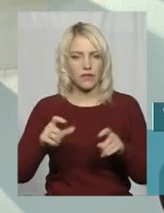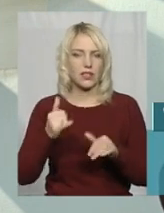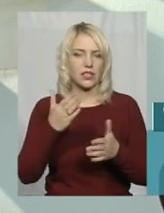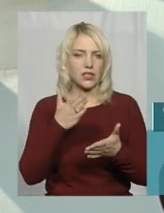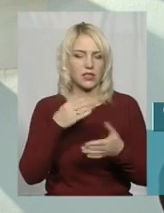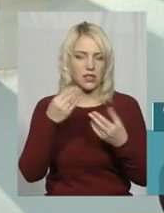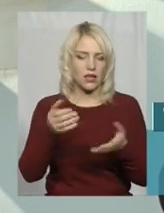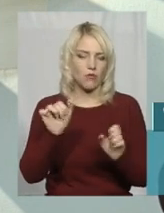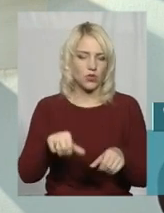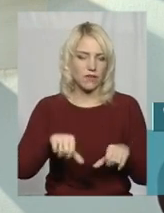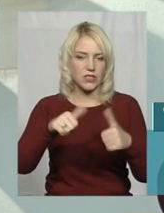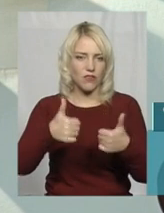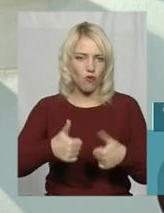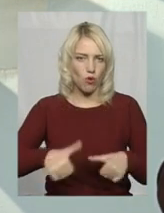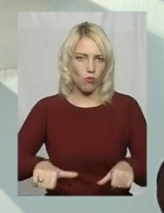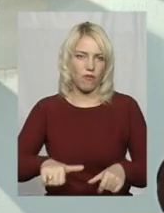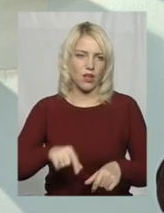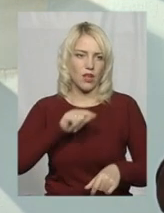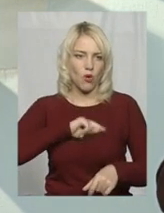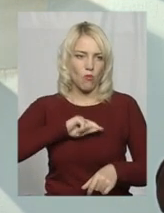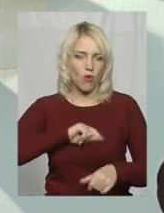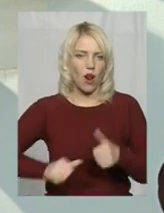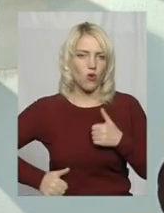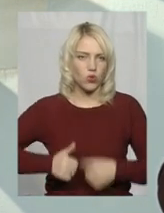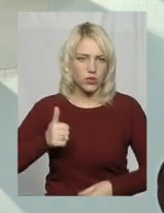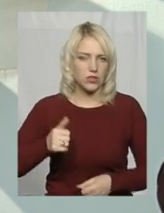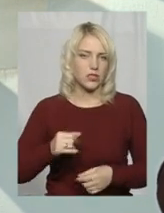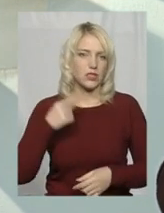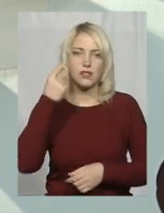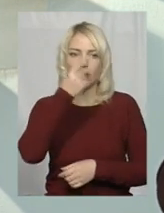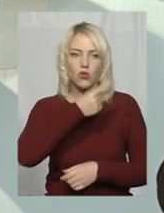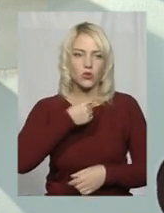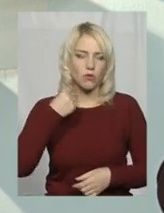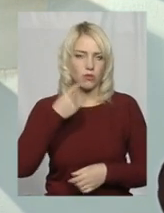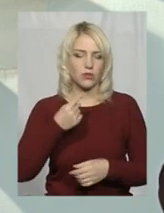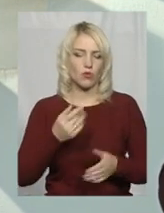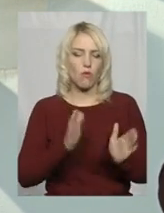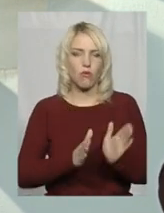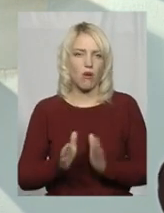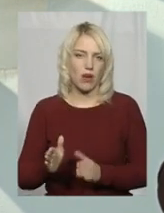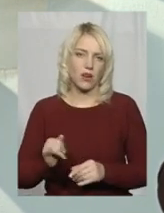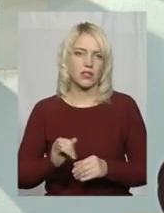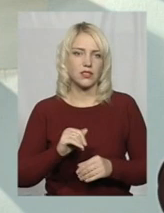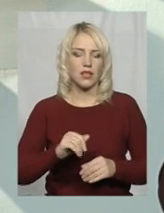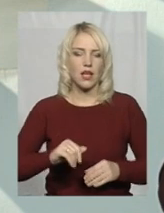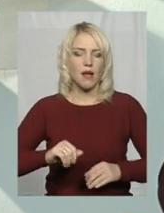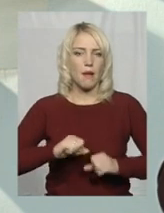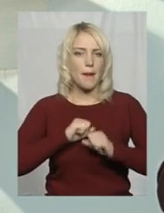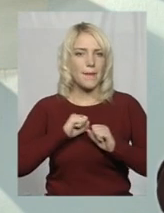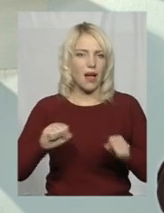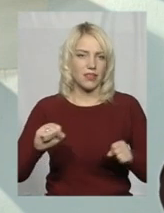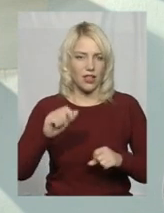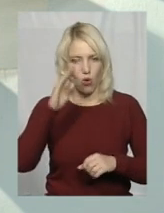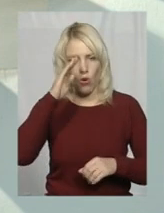можливість сформувати моральну гідність, особисту порядність, патріотизм у